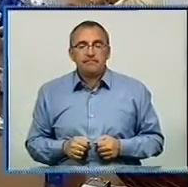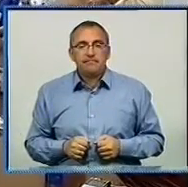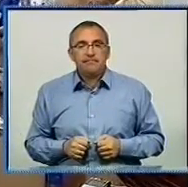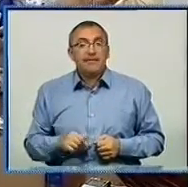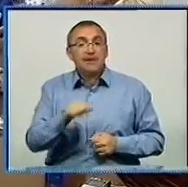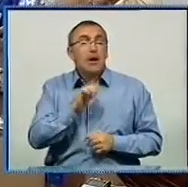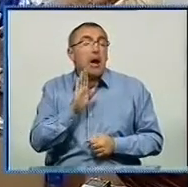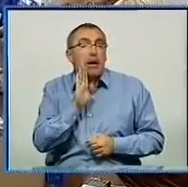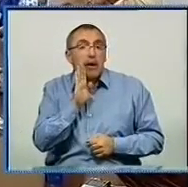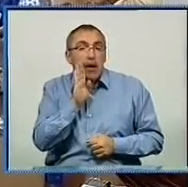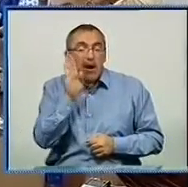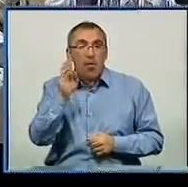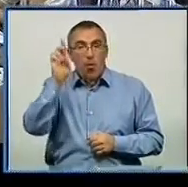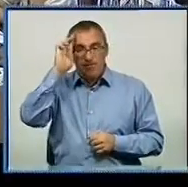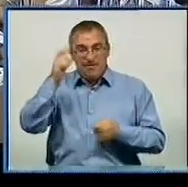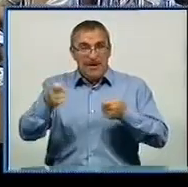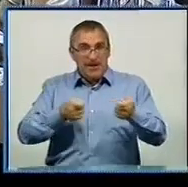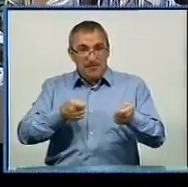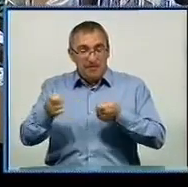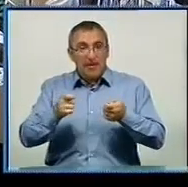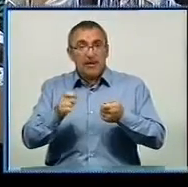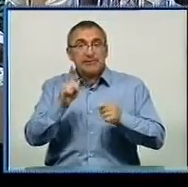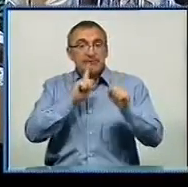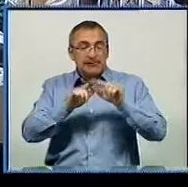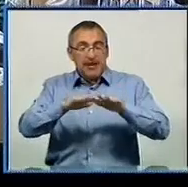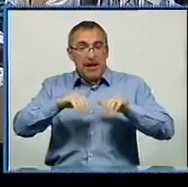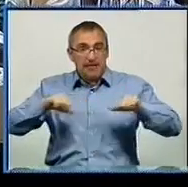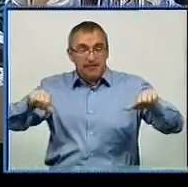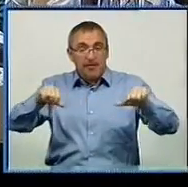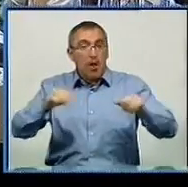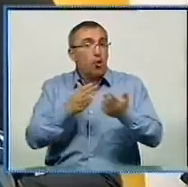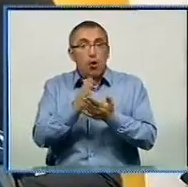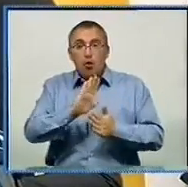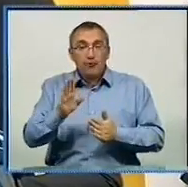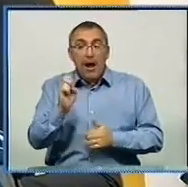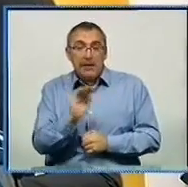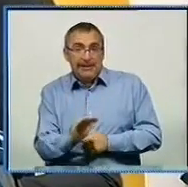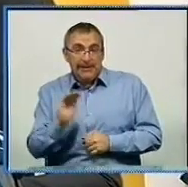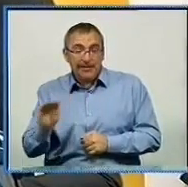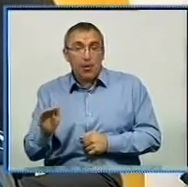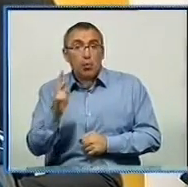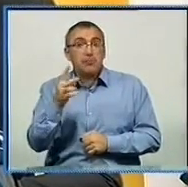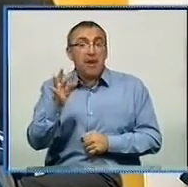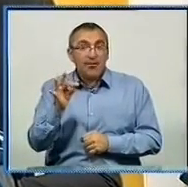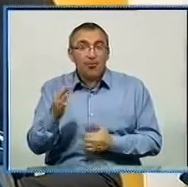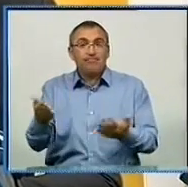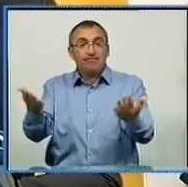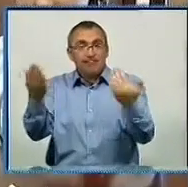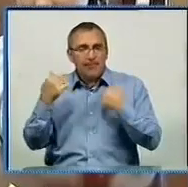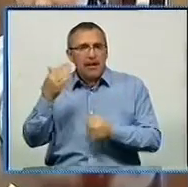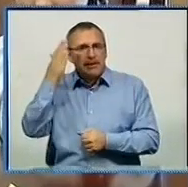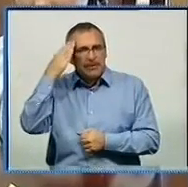З самого ранку в обласній державній адміністрації засідання проте крісло зайняли не чиновники, а діти. Сергій Кузьменко на зустріч покликав